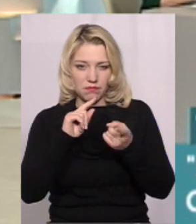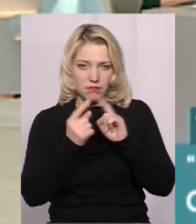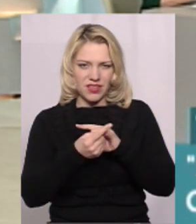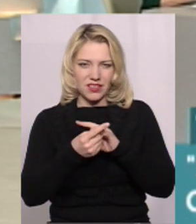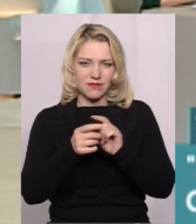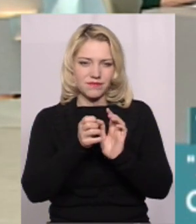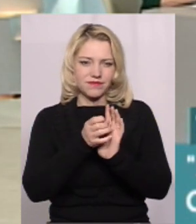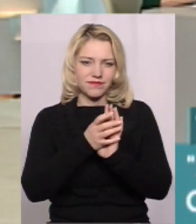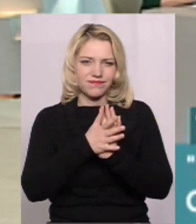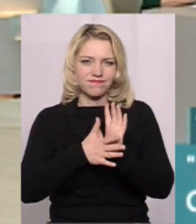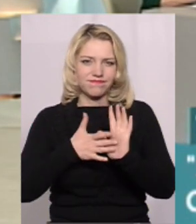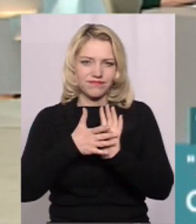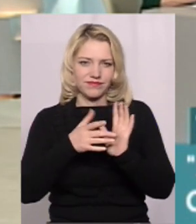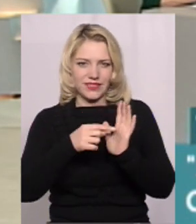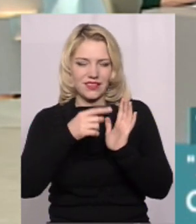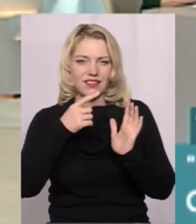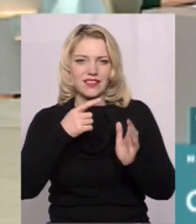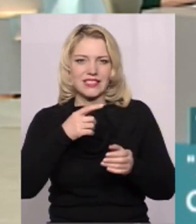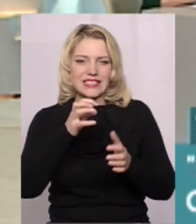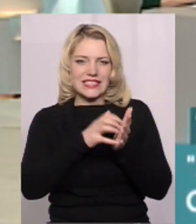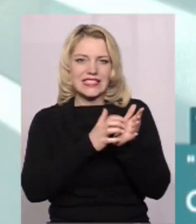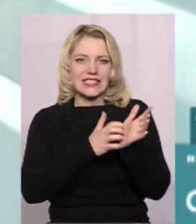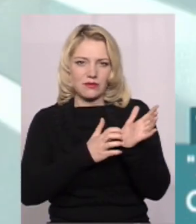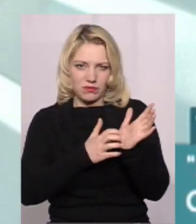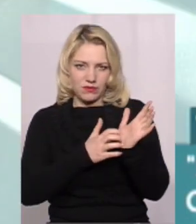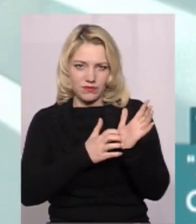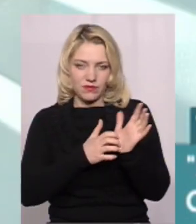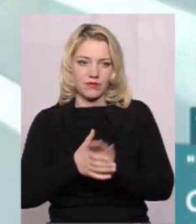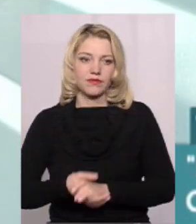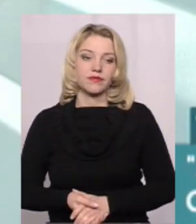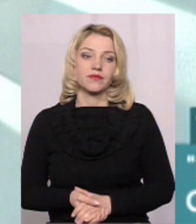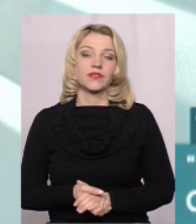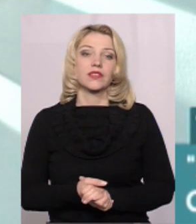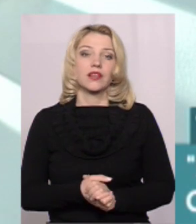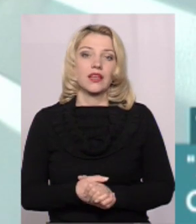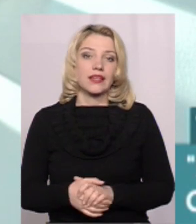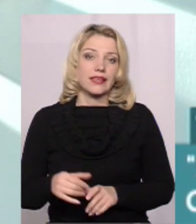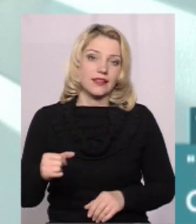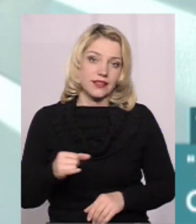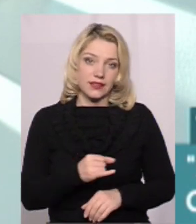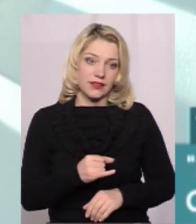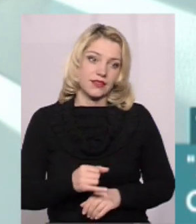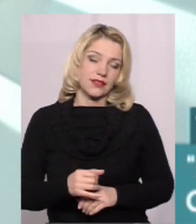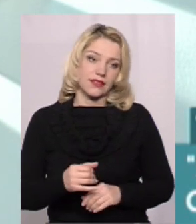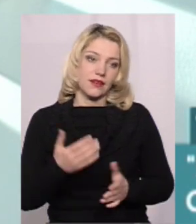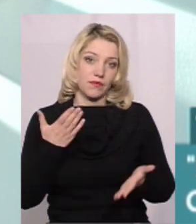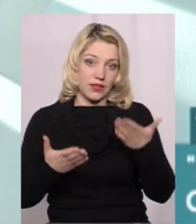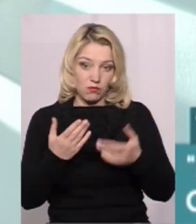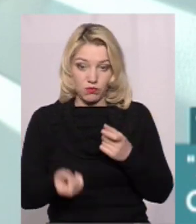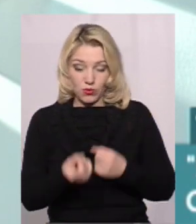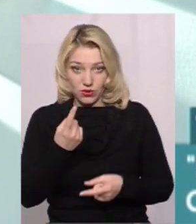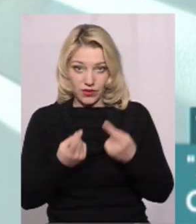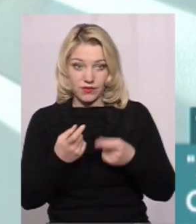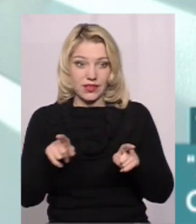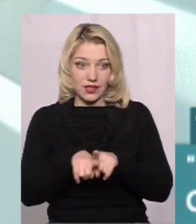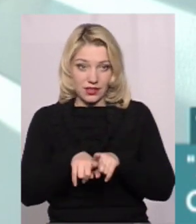виразки або сип' І в разі появи